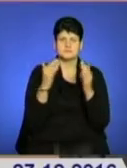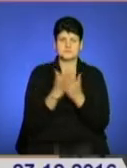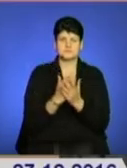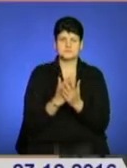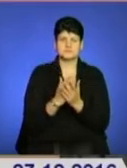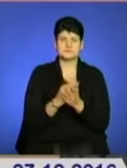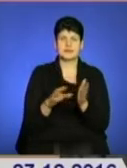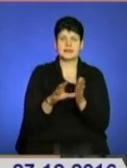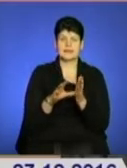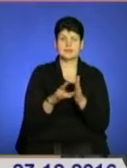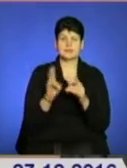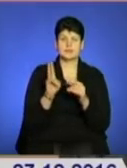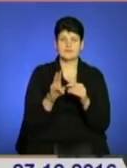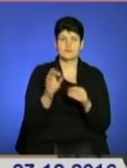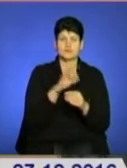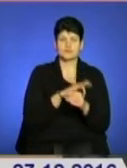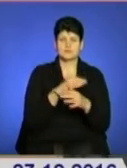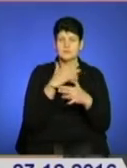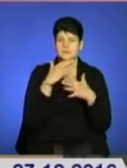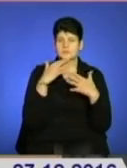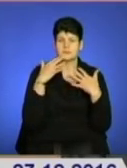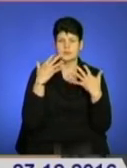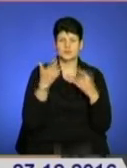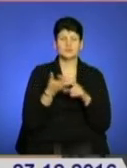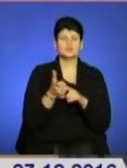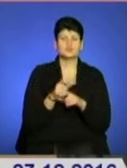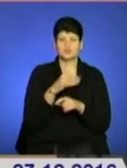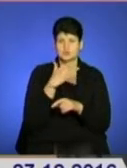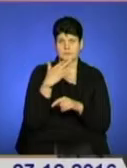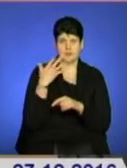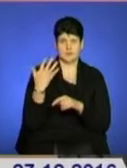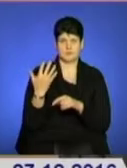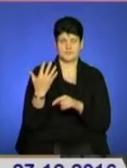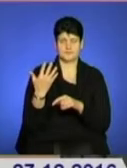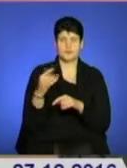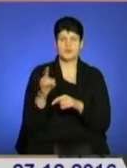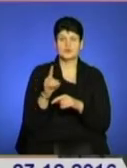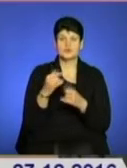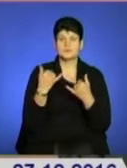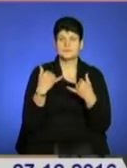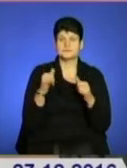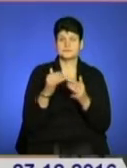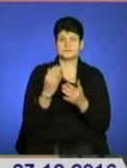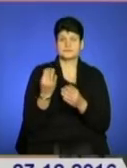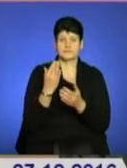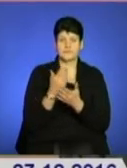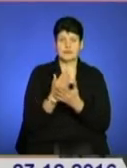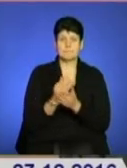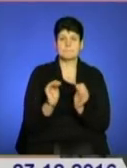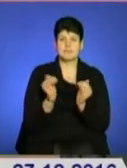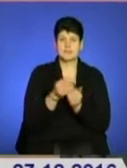електротранспорт використовує шаленно багато її, дуже багато. І, що характерно, також, якщо мінімальна